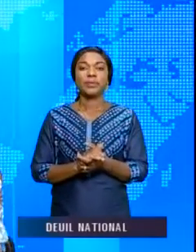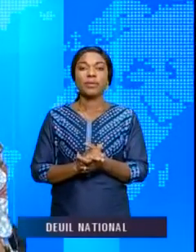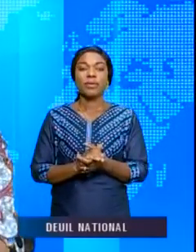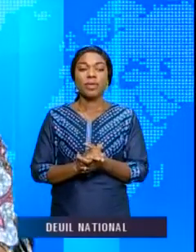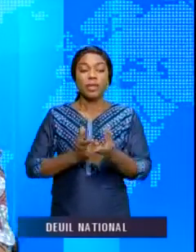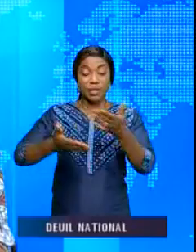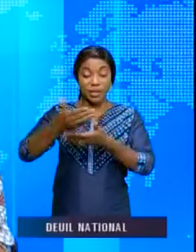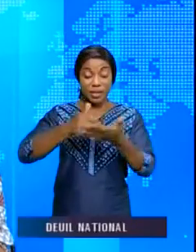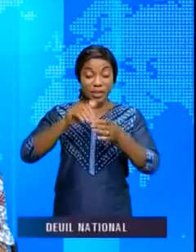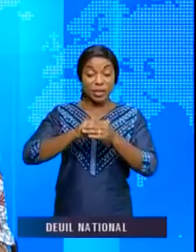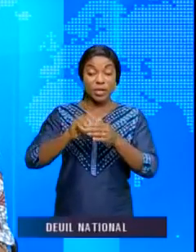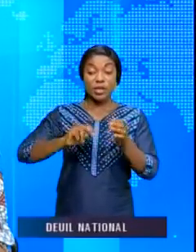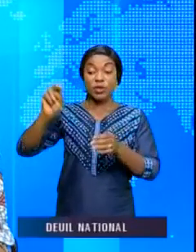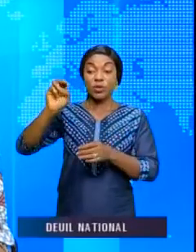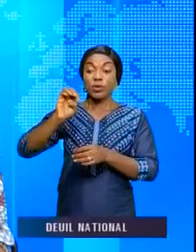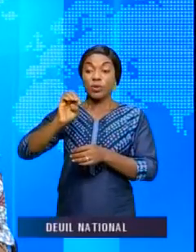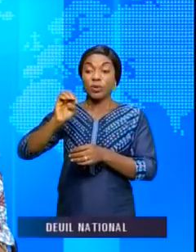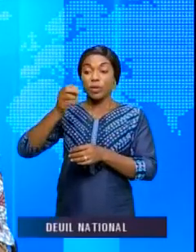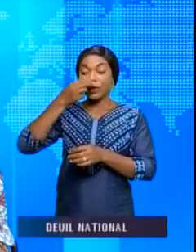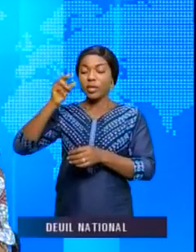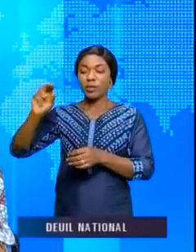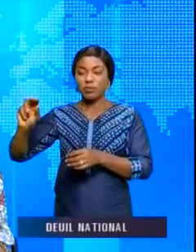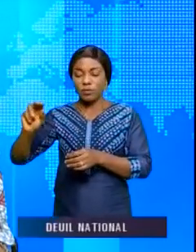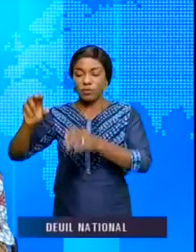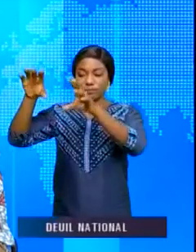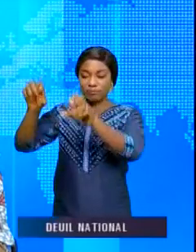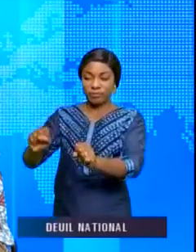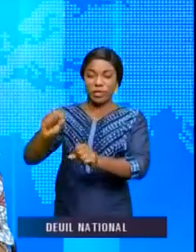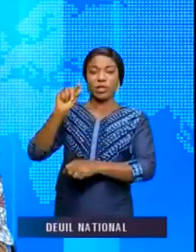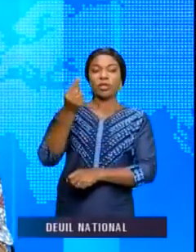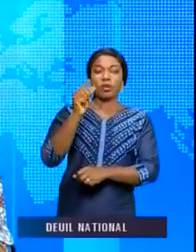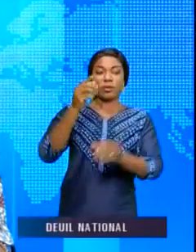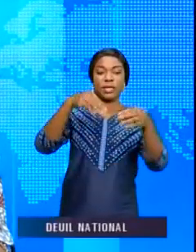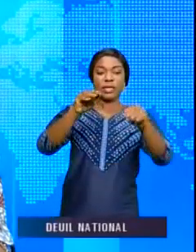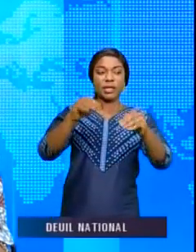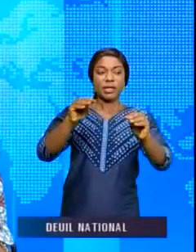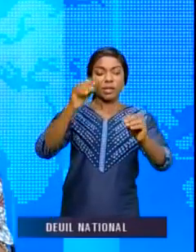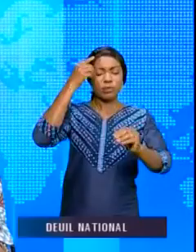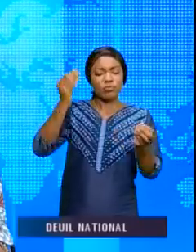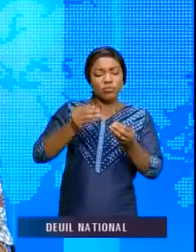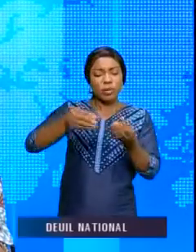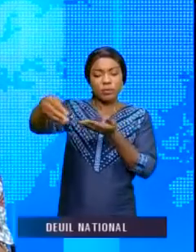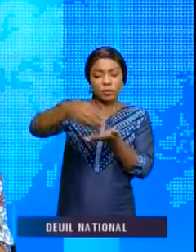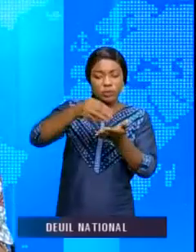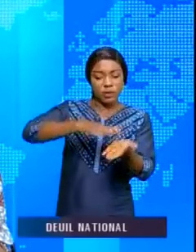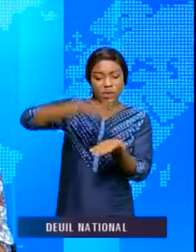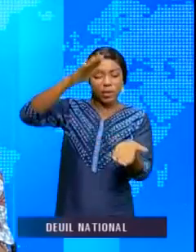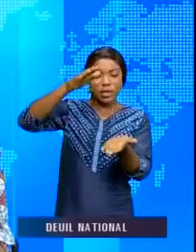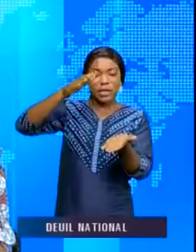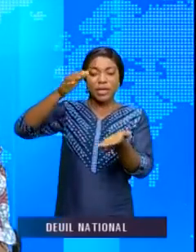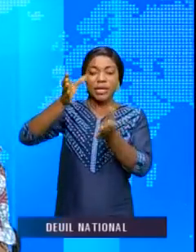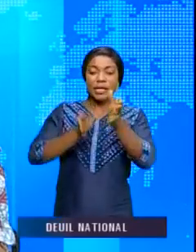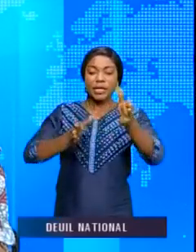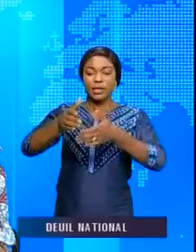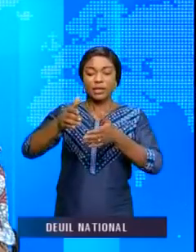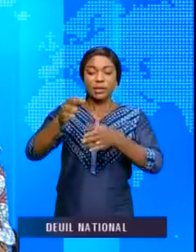Rendons-nous dans le Nord-Kivu. Les minéraux saisis dans cette province sont vendus en enchères pour refluer les caisses du trésor public. Cela se passe dans le